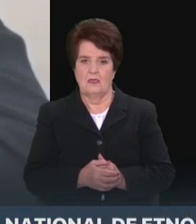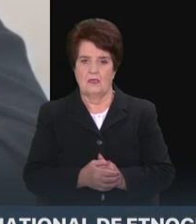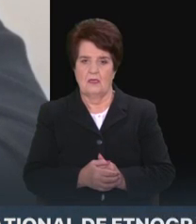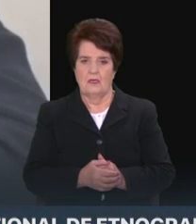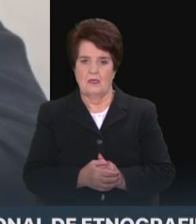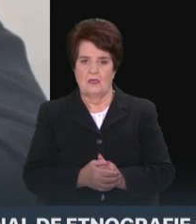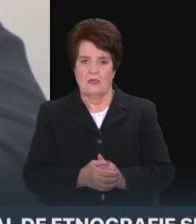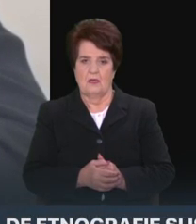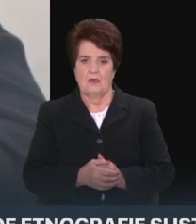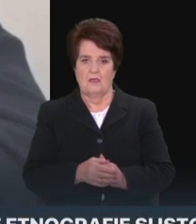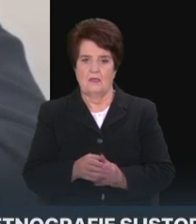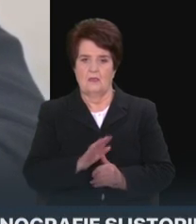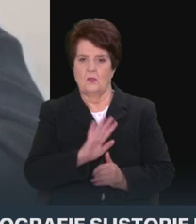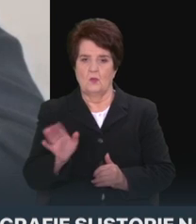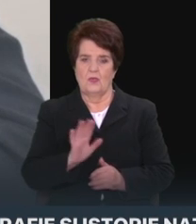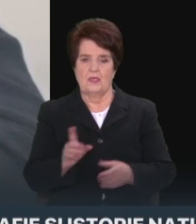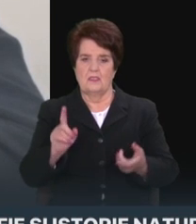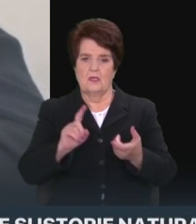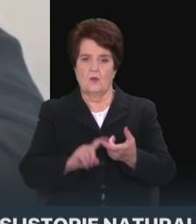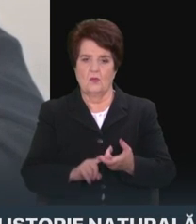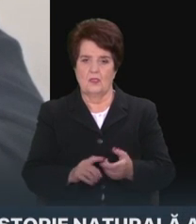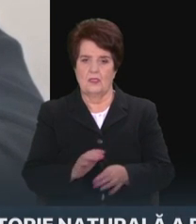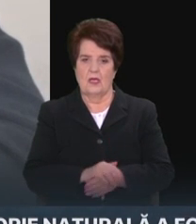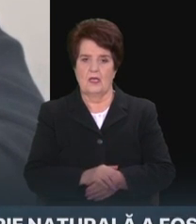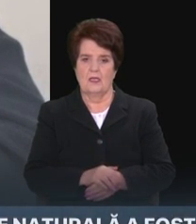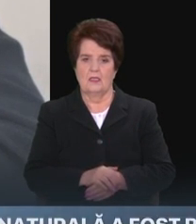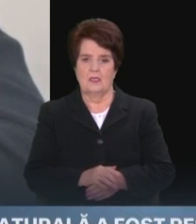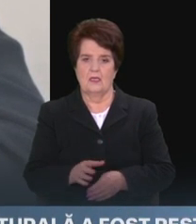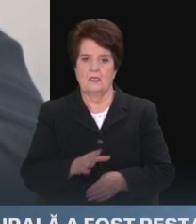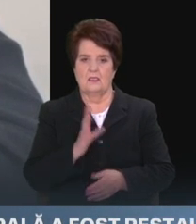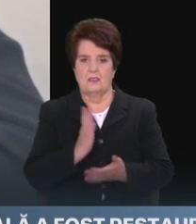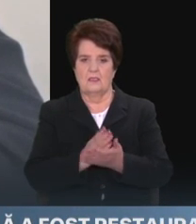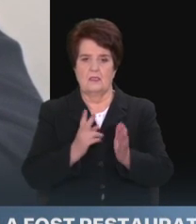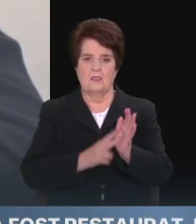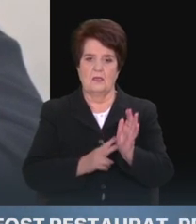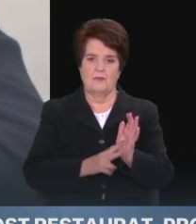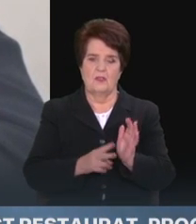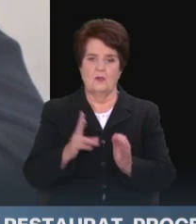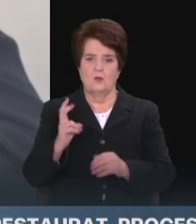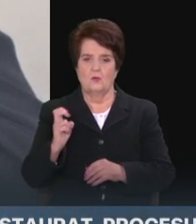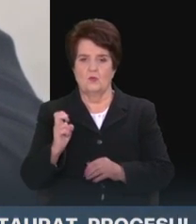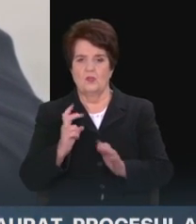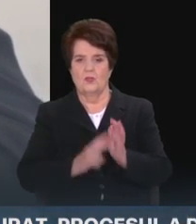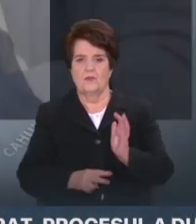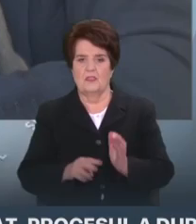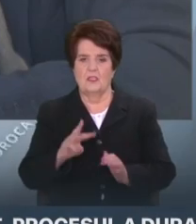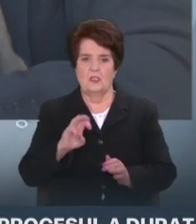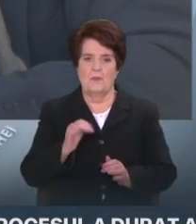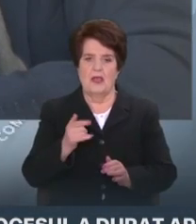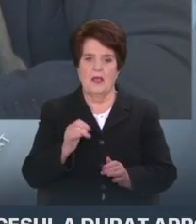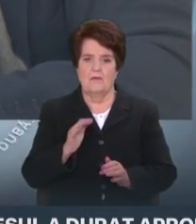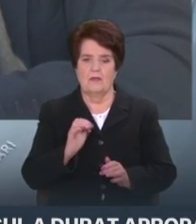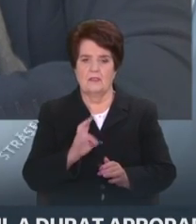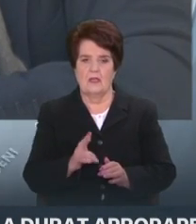Sarcena care nu este contractată comercială este între 170-230 MW. Tot ieri,